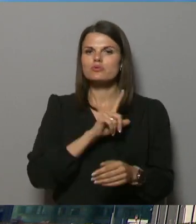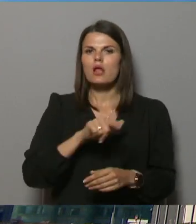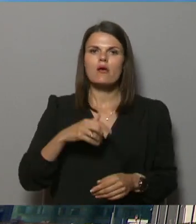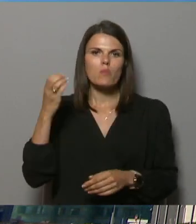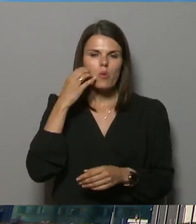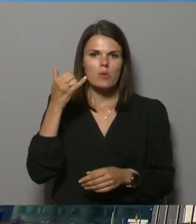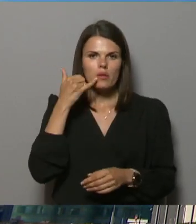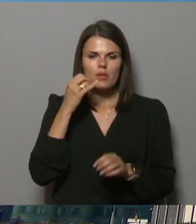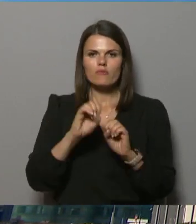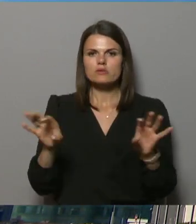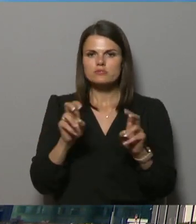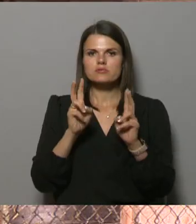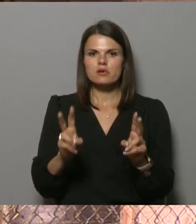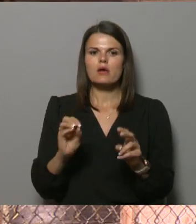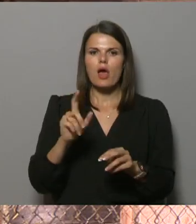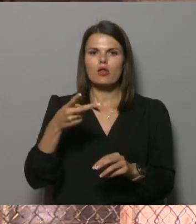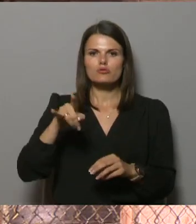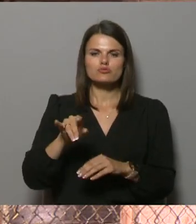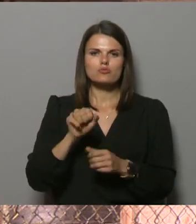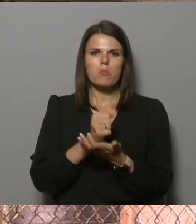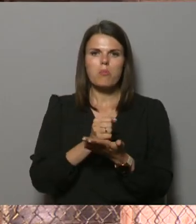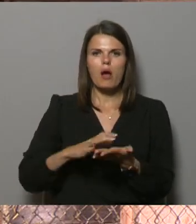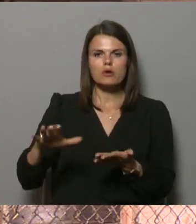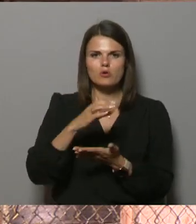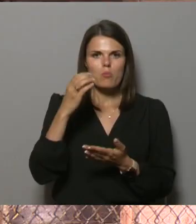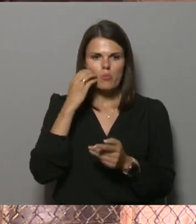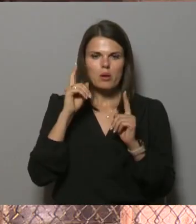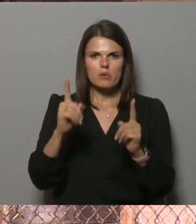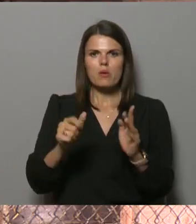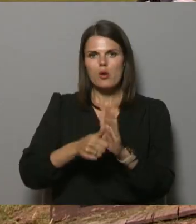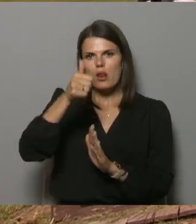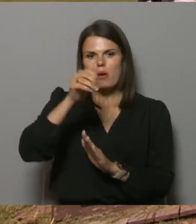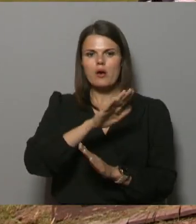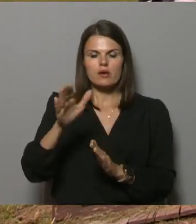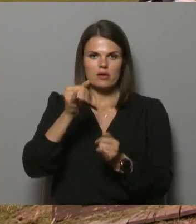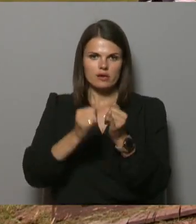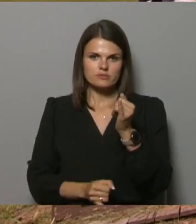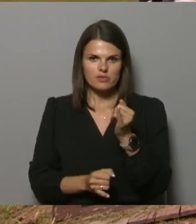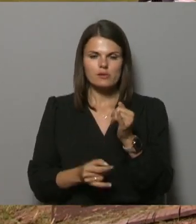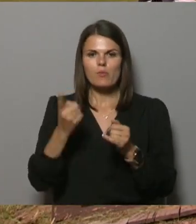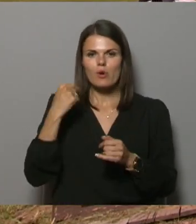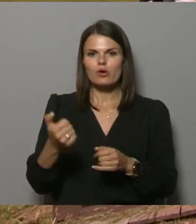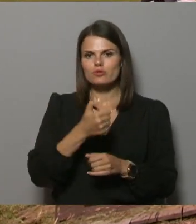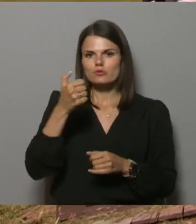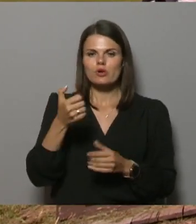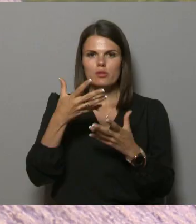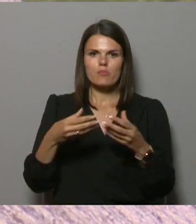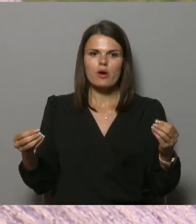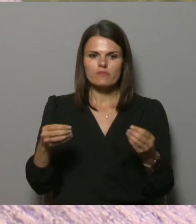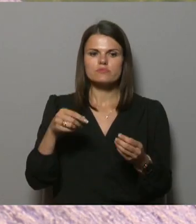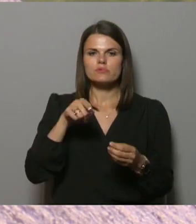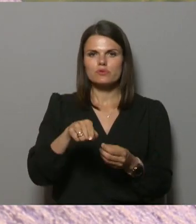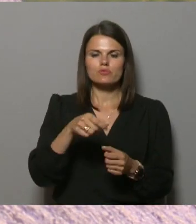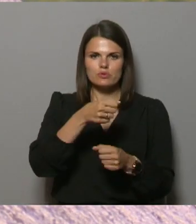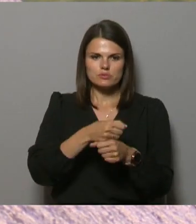mobilējas telefons skaidro, Elčņu pagastā mobilajiem tīklam bija jākļūst labākam nevis pretēji. Pagājušā gada pavast arī bāzes